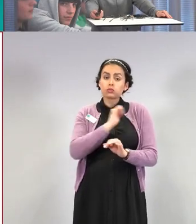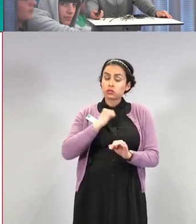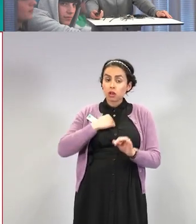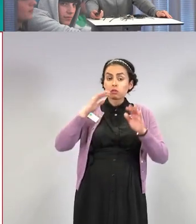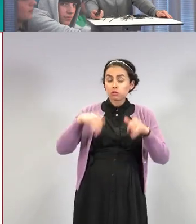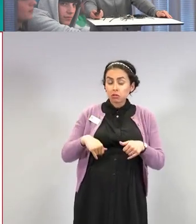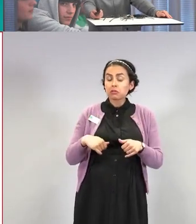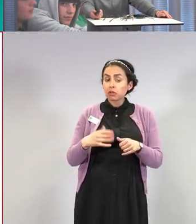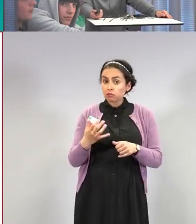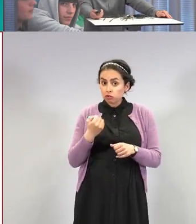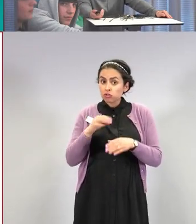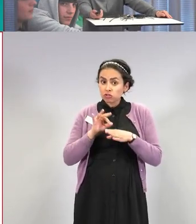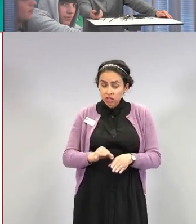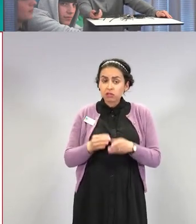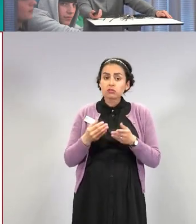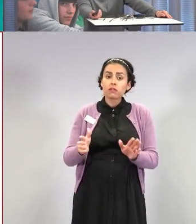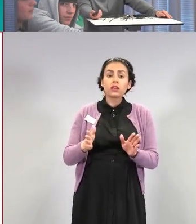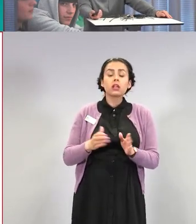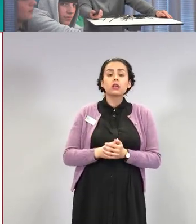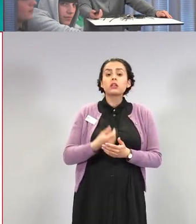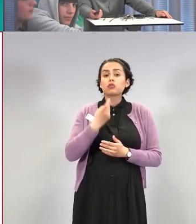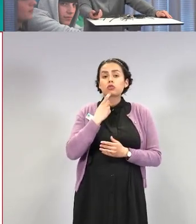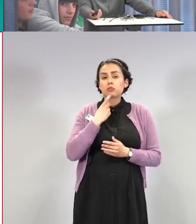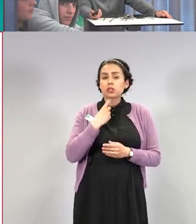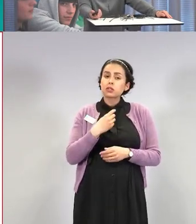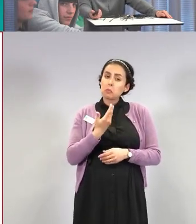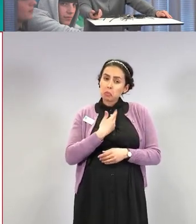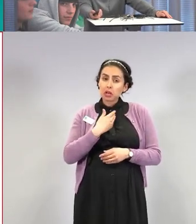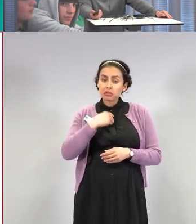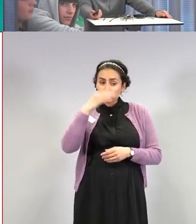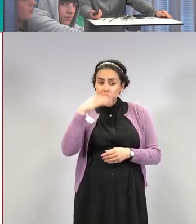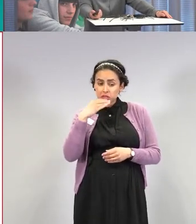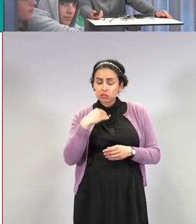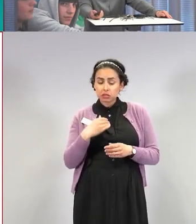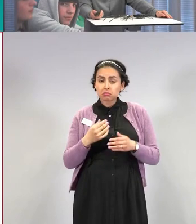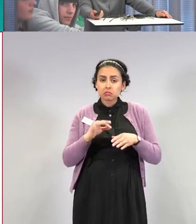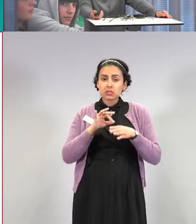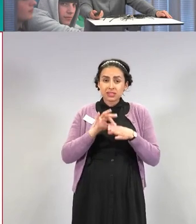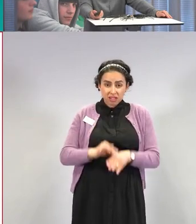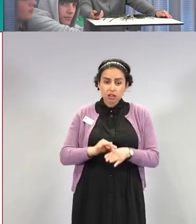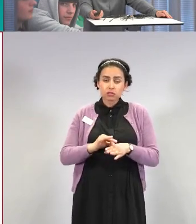sairastua ja onko tapauksia Suomessa paljon rokotetuilla.